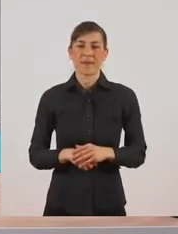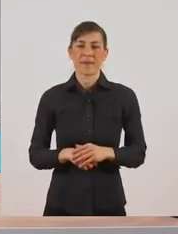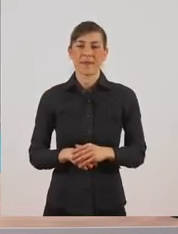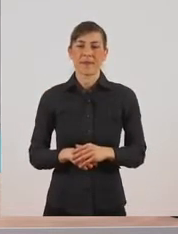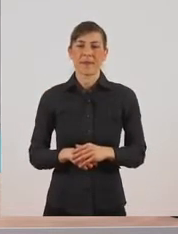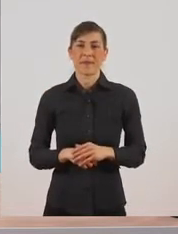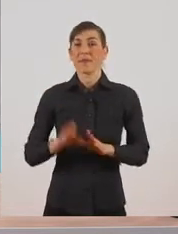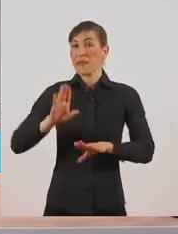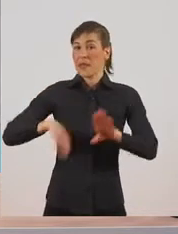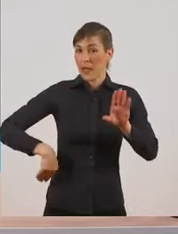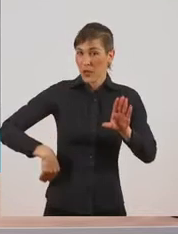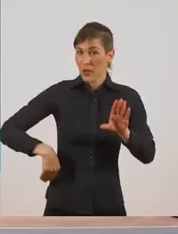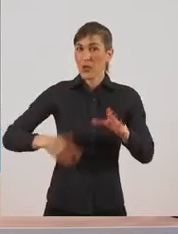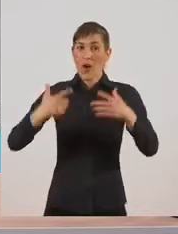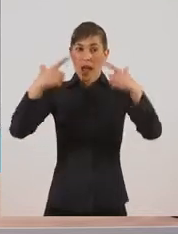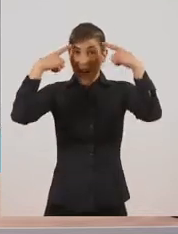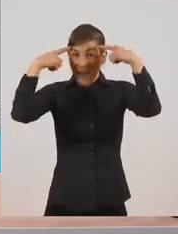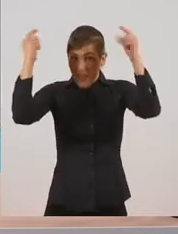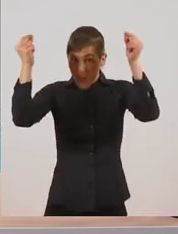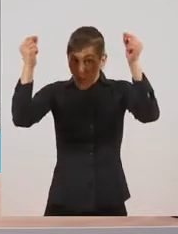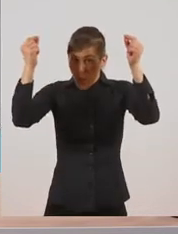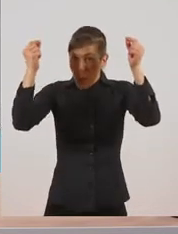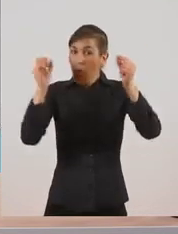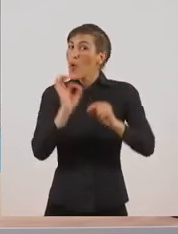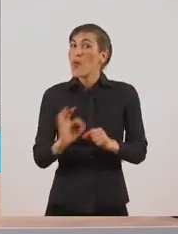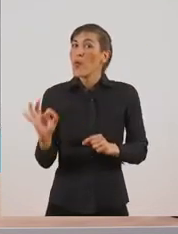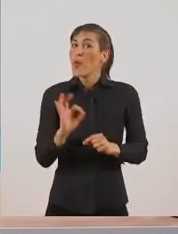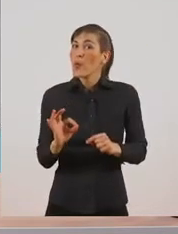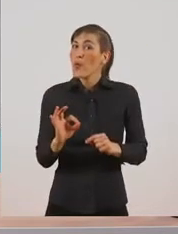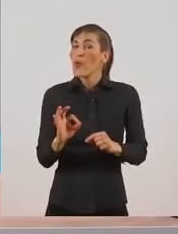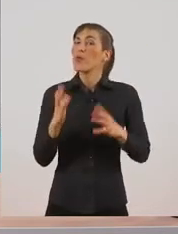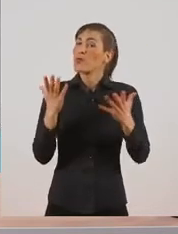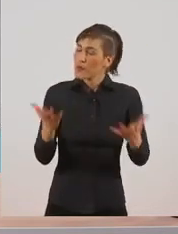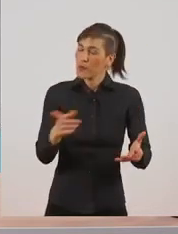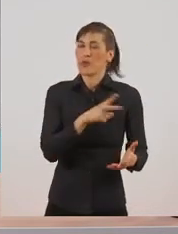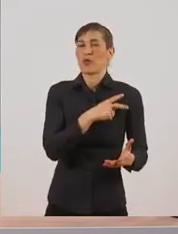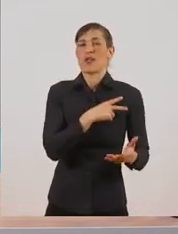Και τέλος τον λύκο που ανήκει στα σπονδυλωτά.